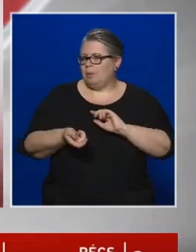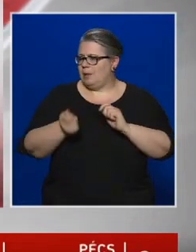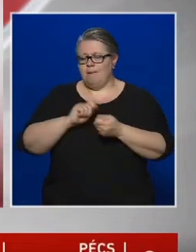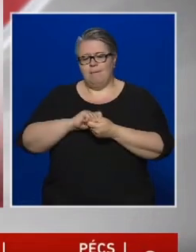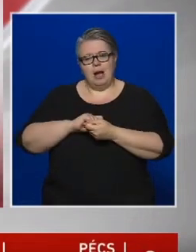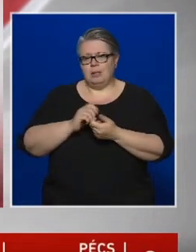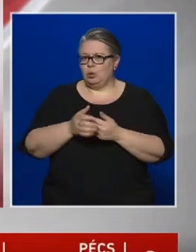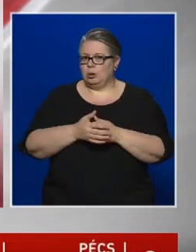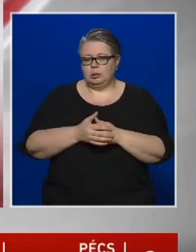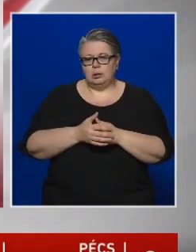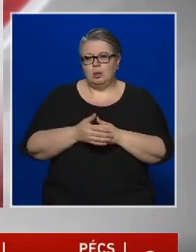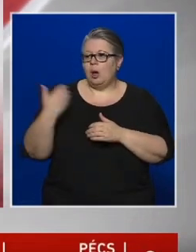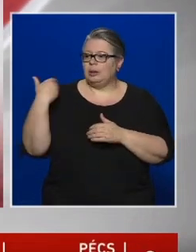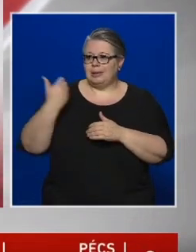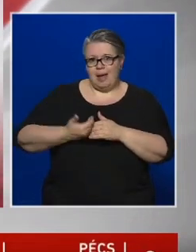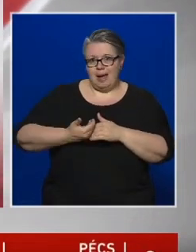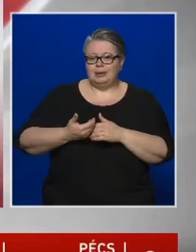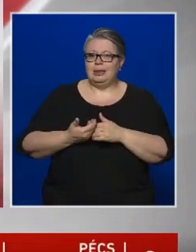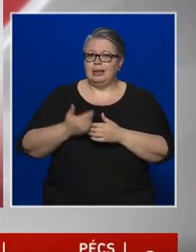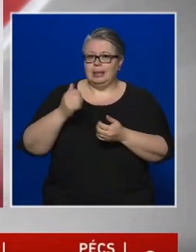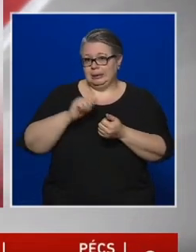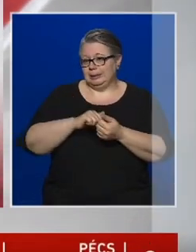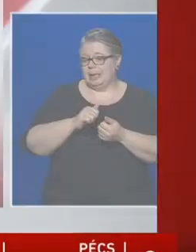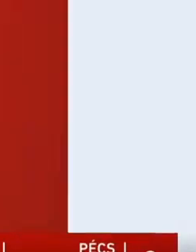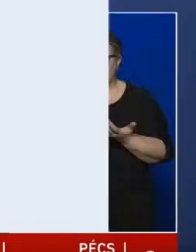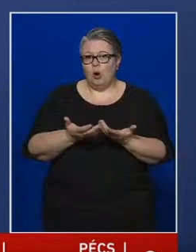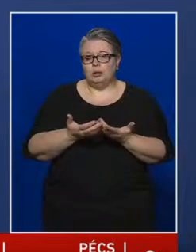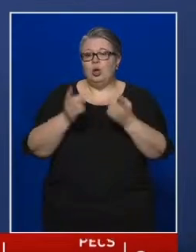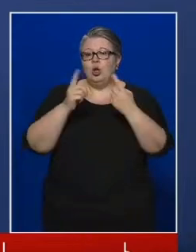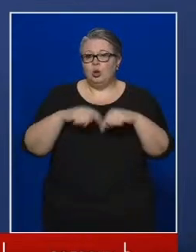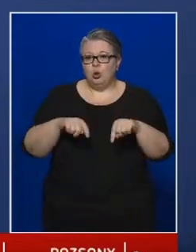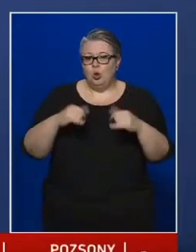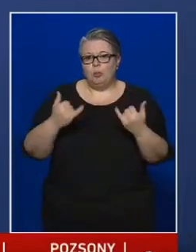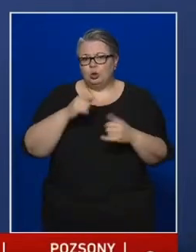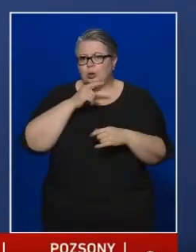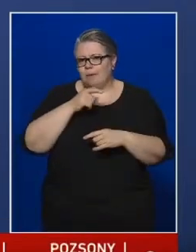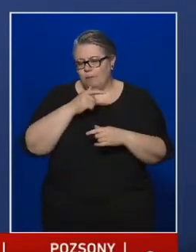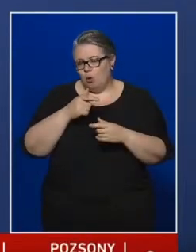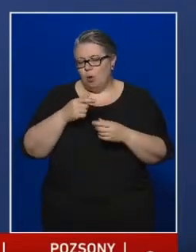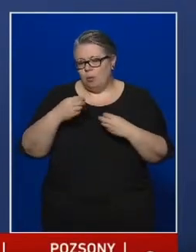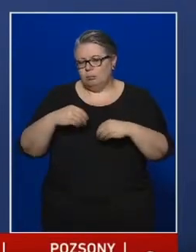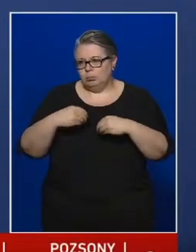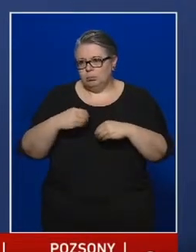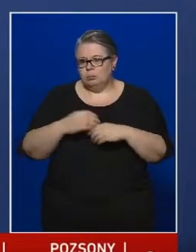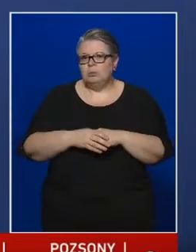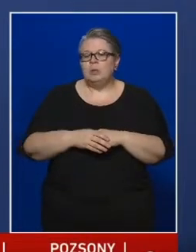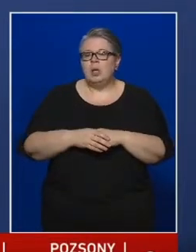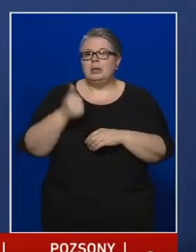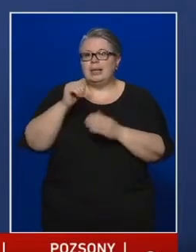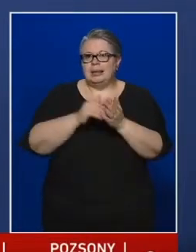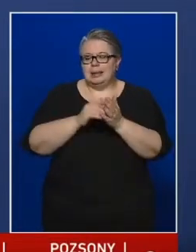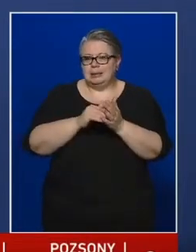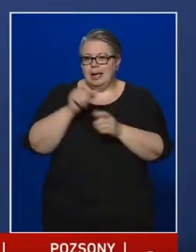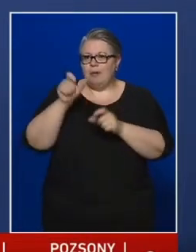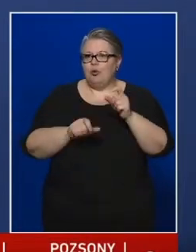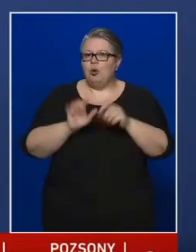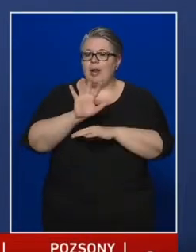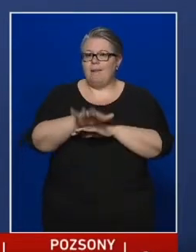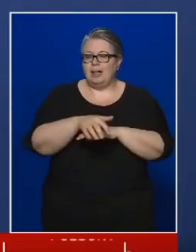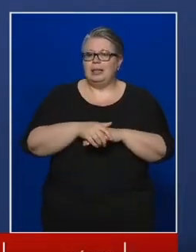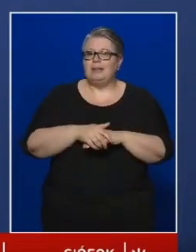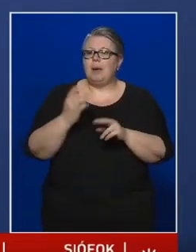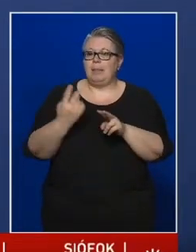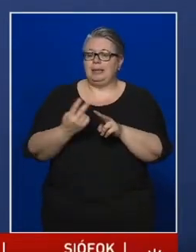változtatja meg az eddigi számokat. Ezeket külön most nem jellemezném. Tehát a százezer főre eső